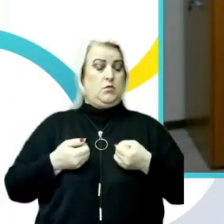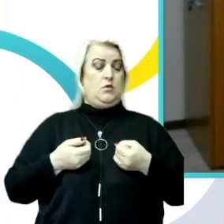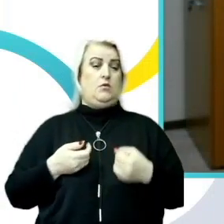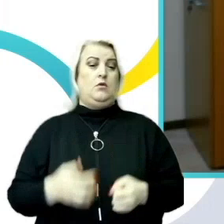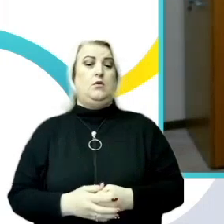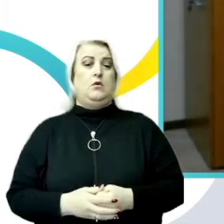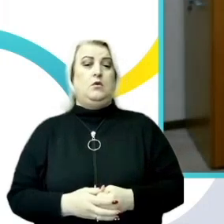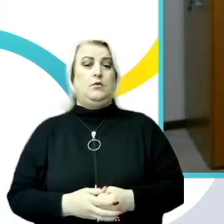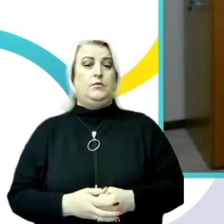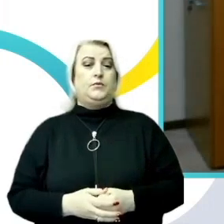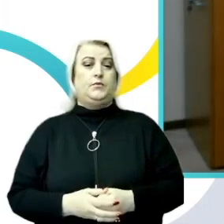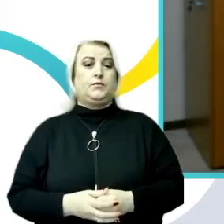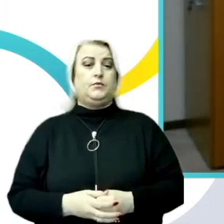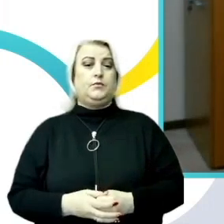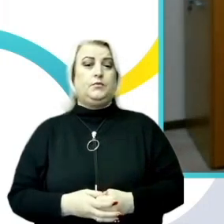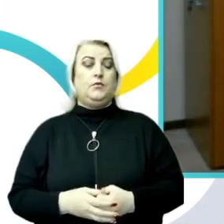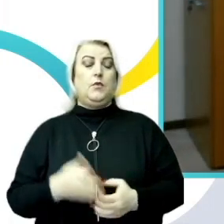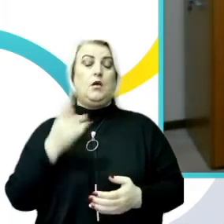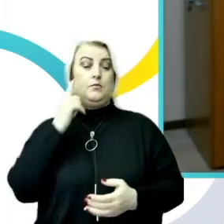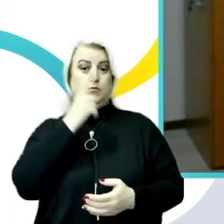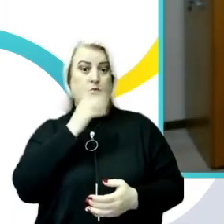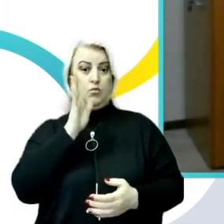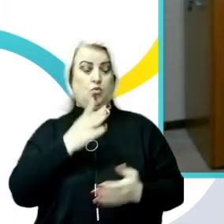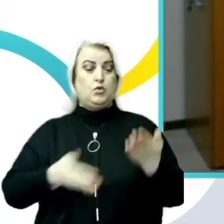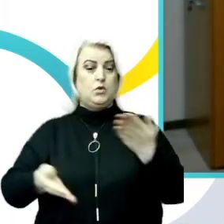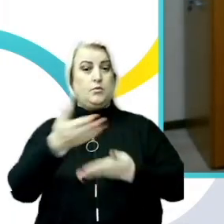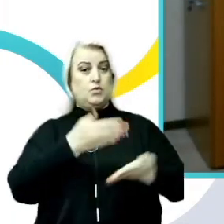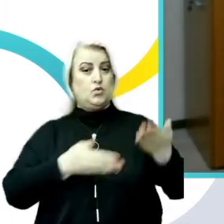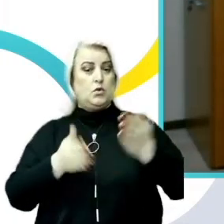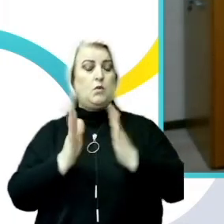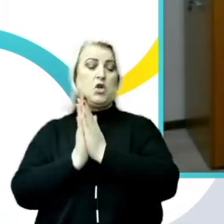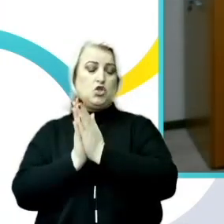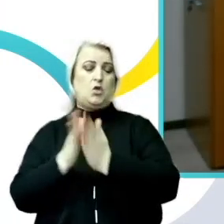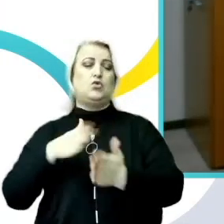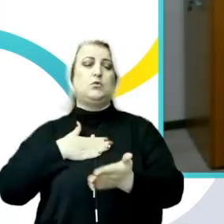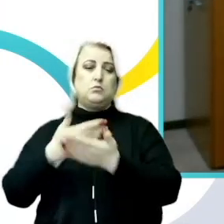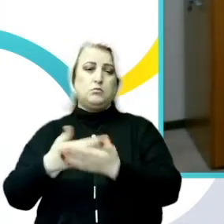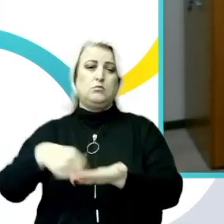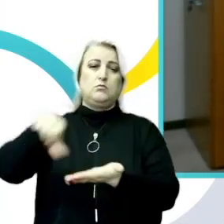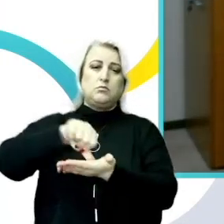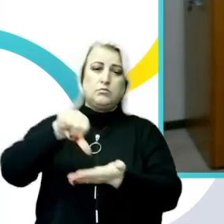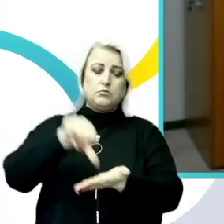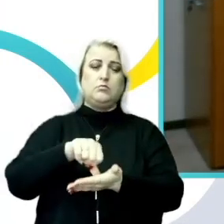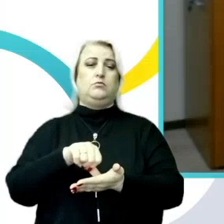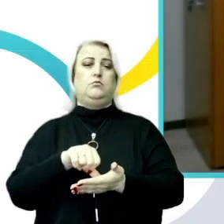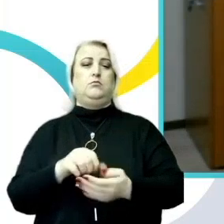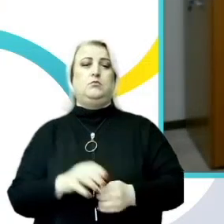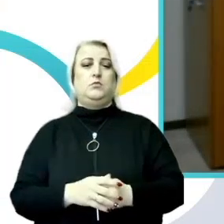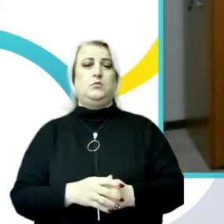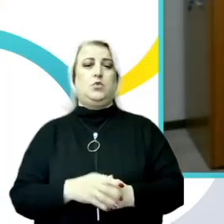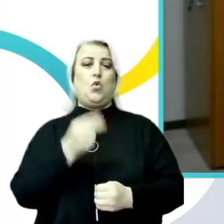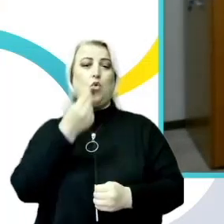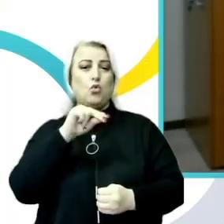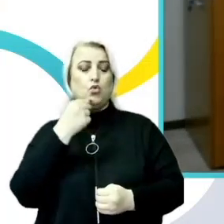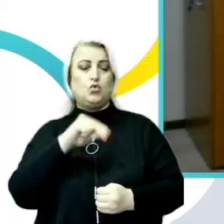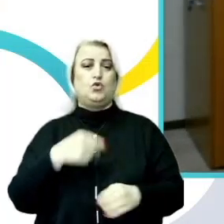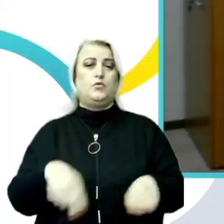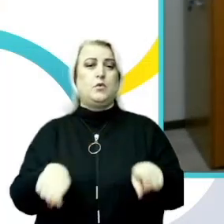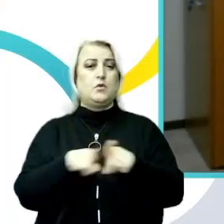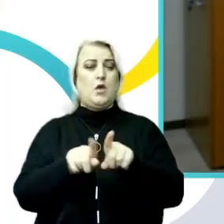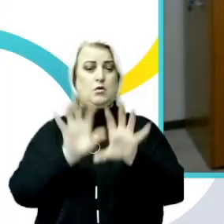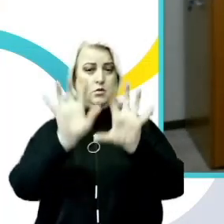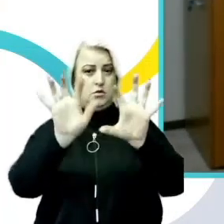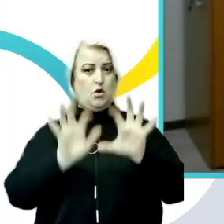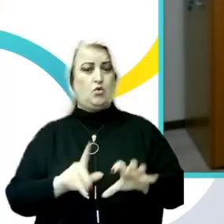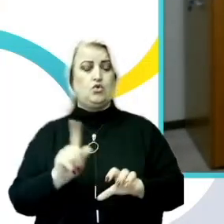pe agenda dezbatirilor publice, ce chiar vă rog, să vă implicați, să fiți prezenți, să îmbunătățim în așa fel încât